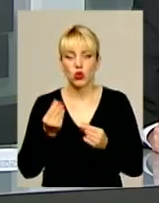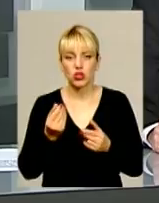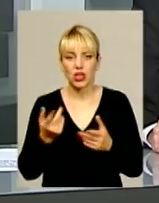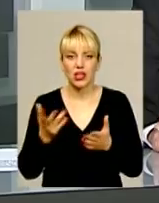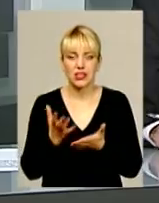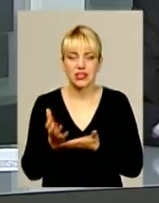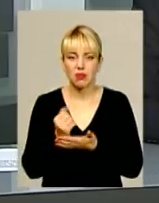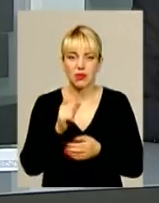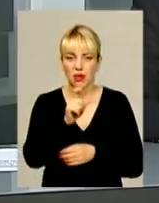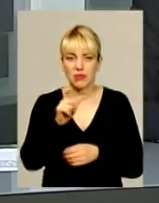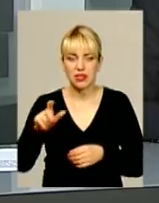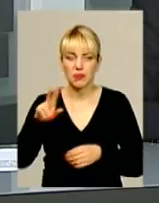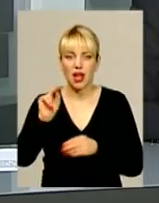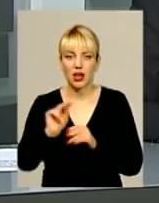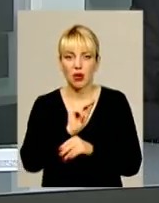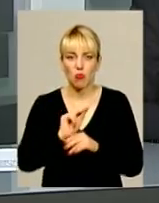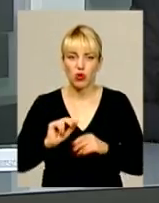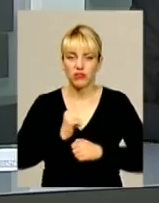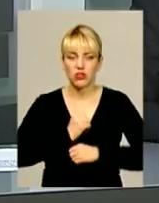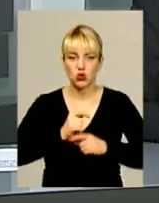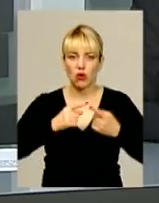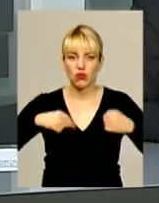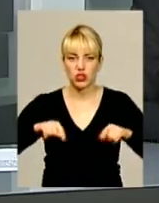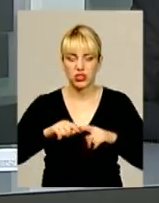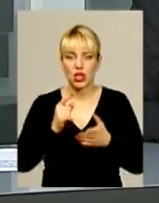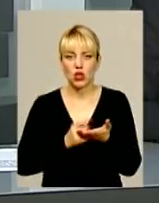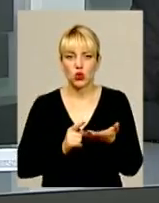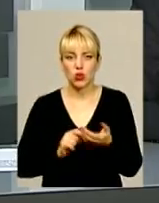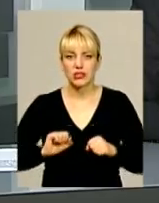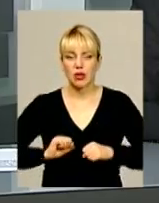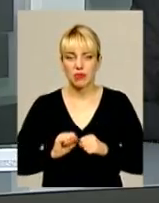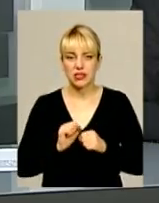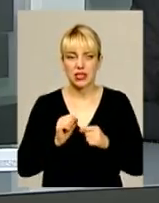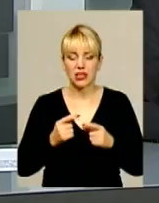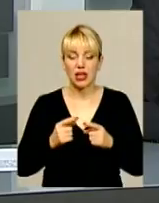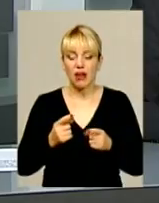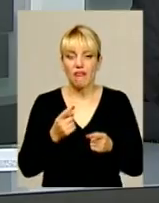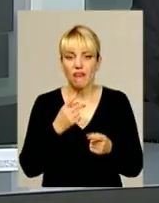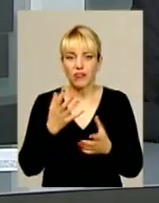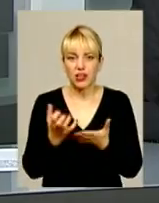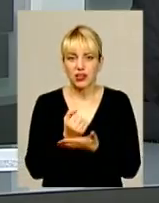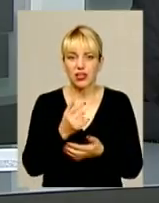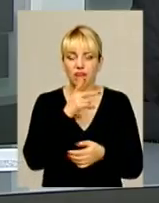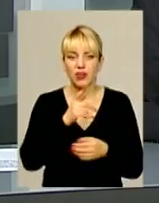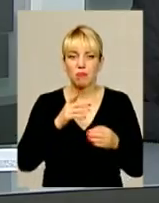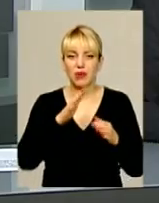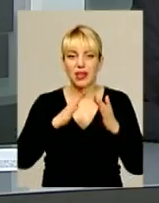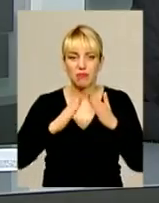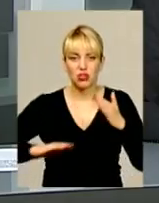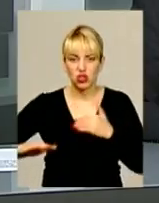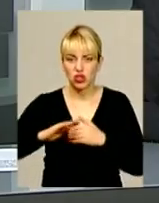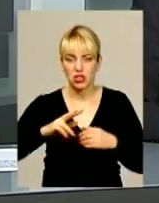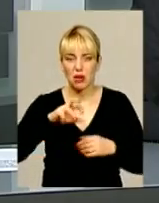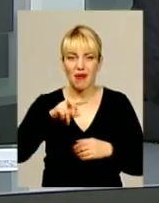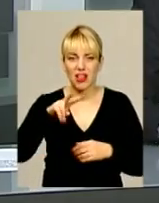на ремонт військової частини. Докази прокурори намагалися виявити під час обшуків у мерії та в помешканні Миколи Мельничука.